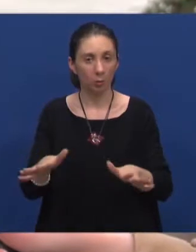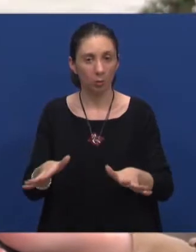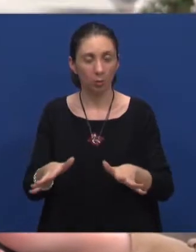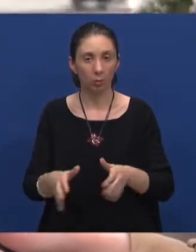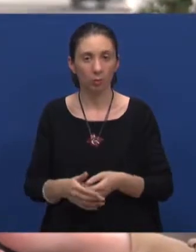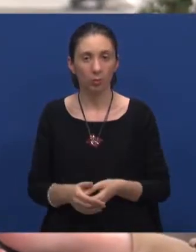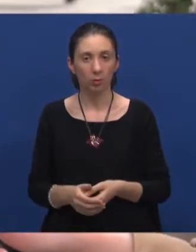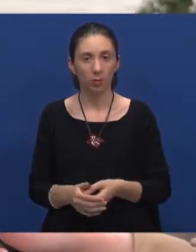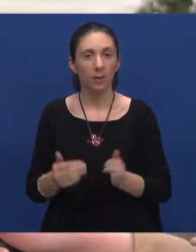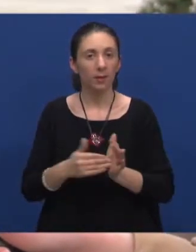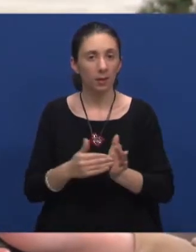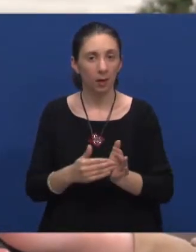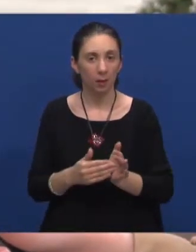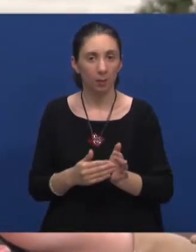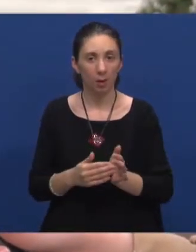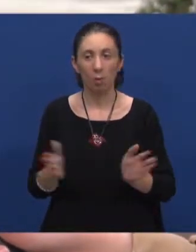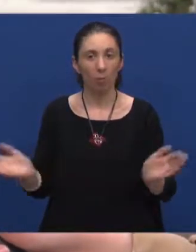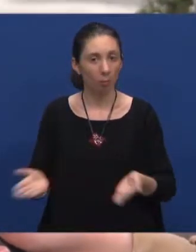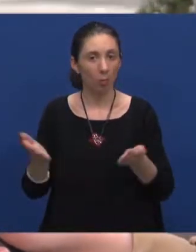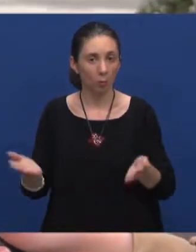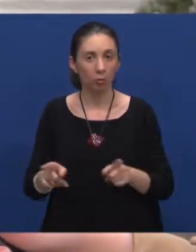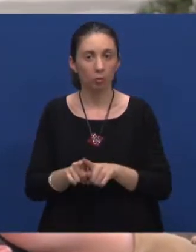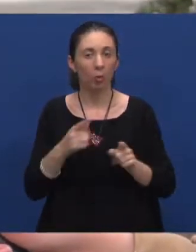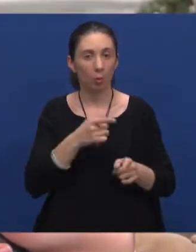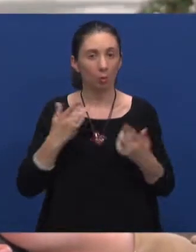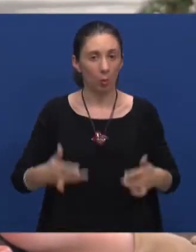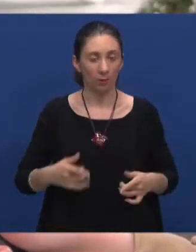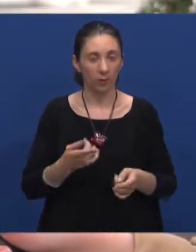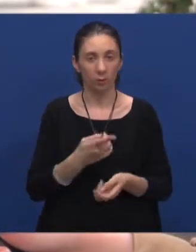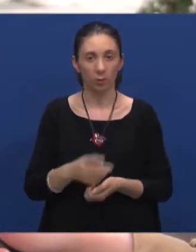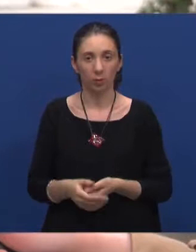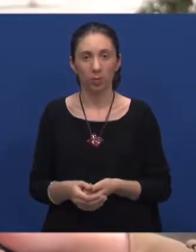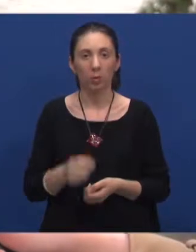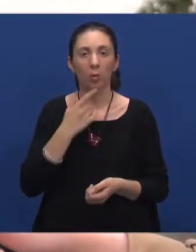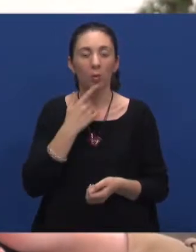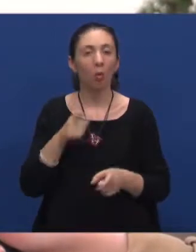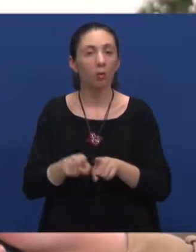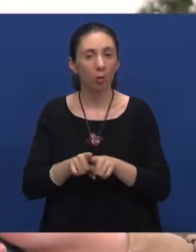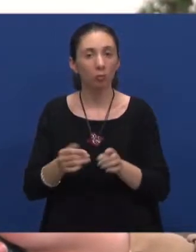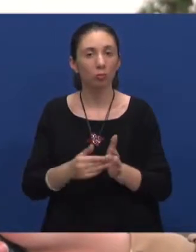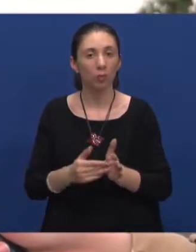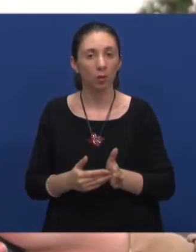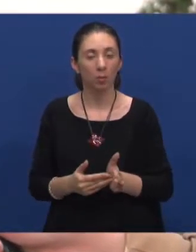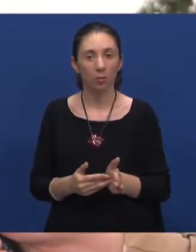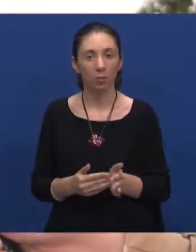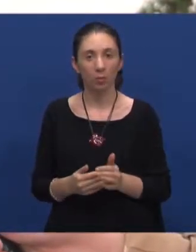trebaju naravno poticati i profesori, koji također trebaju